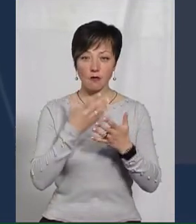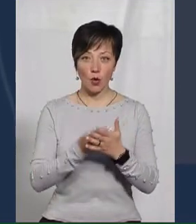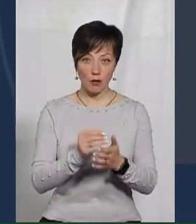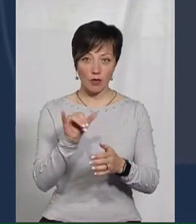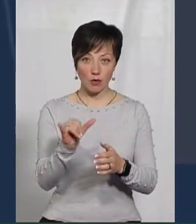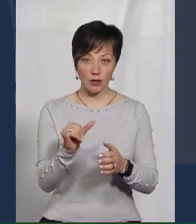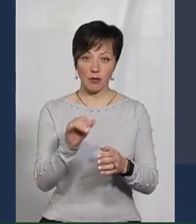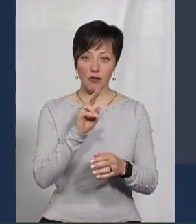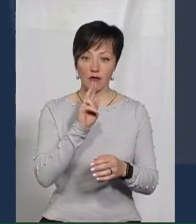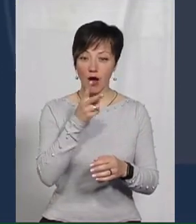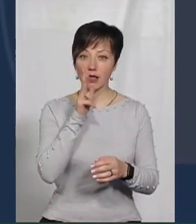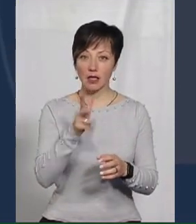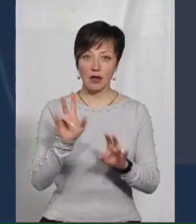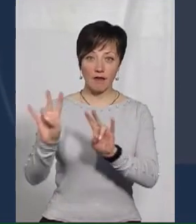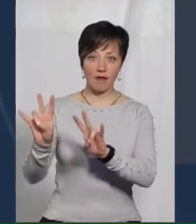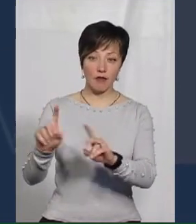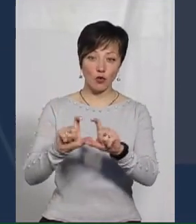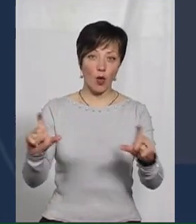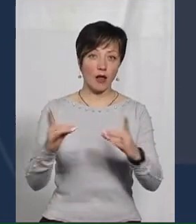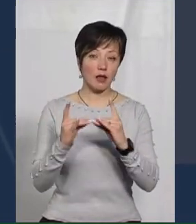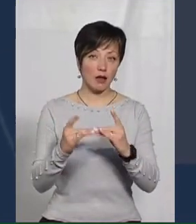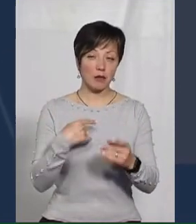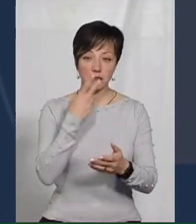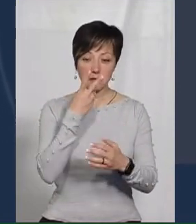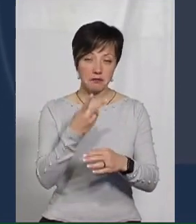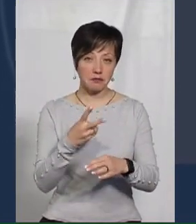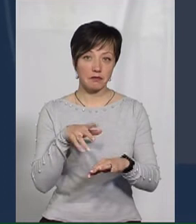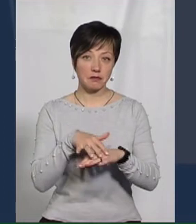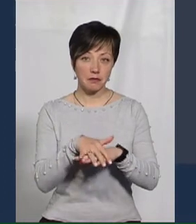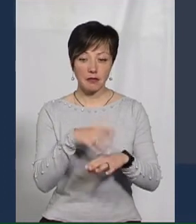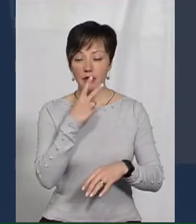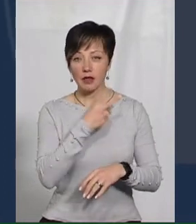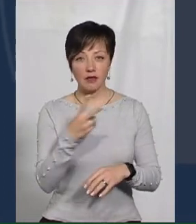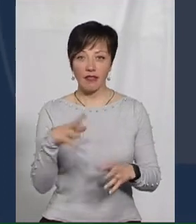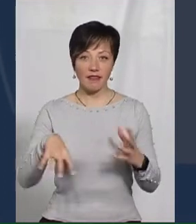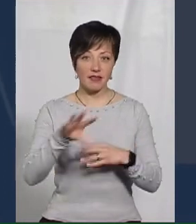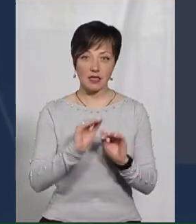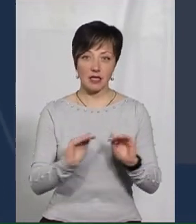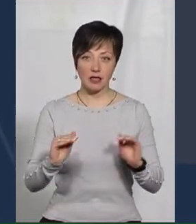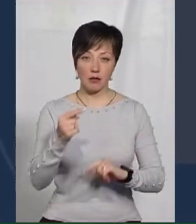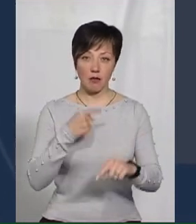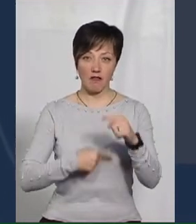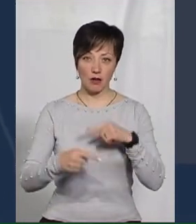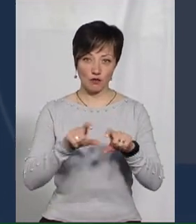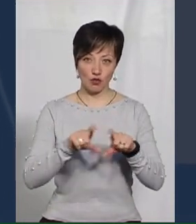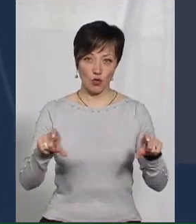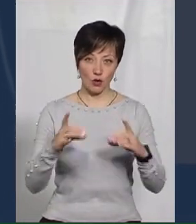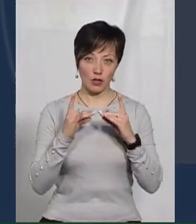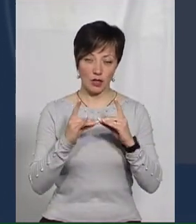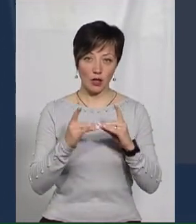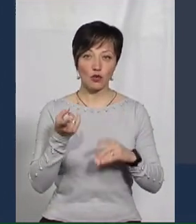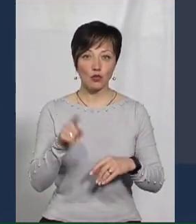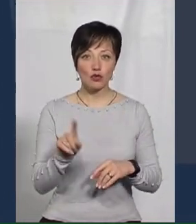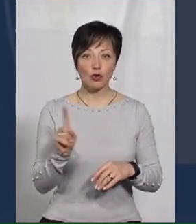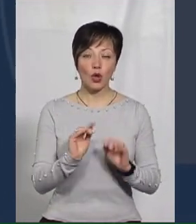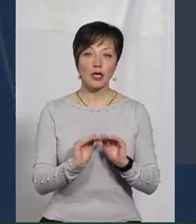в них по 2-3 роки були в школах-інтернатах, то ми прораховуємо і дивимося, що не всі діти повернуться знову в школу-інтернат. Тому